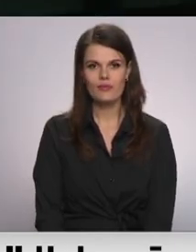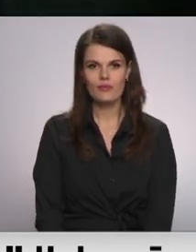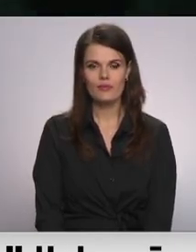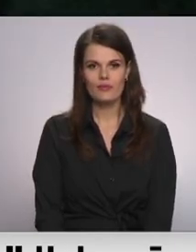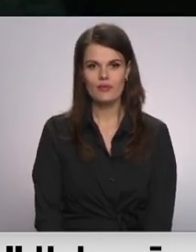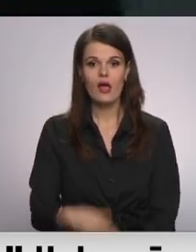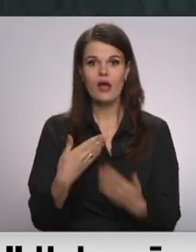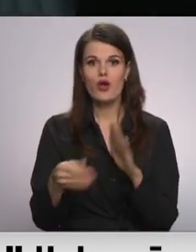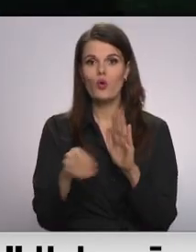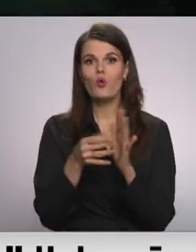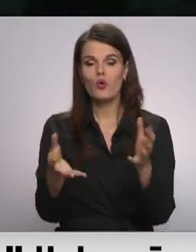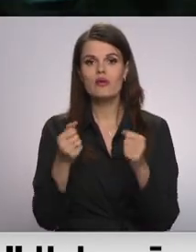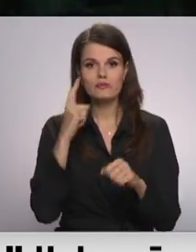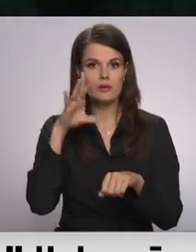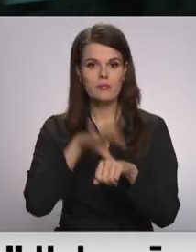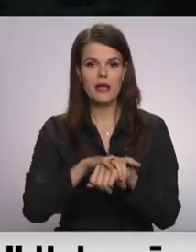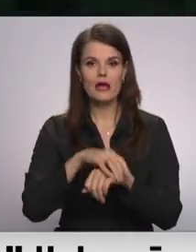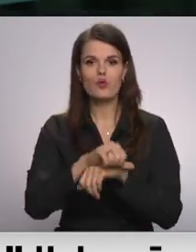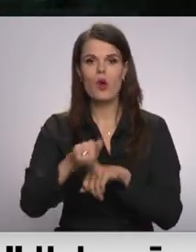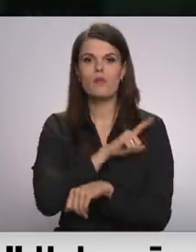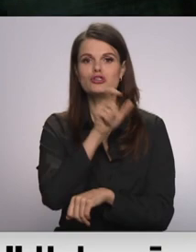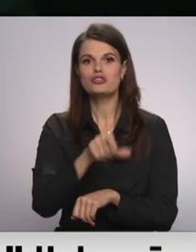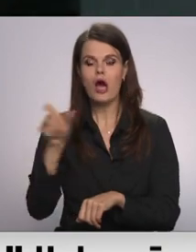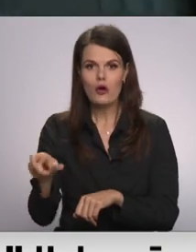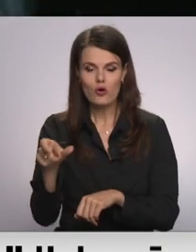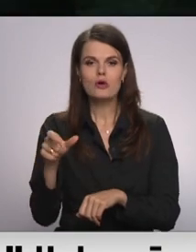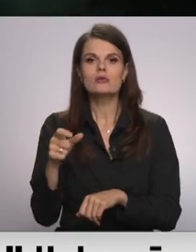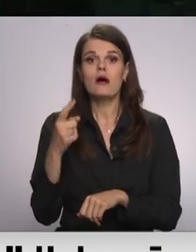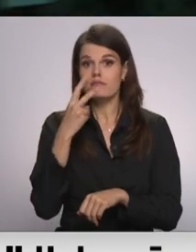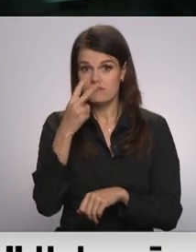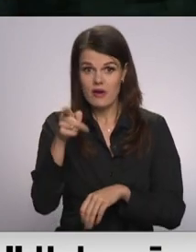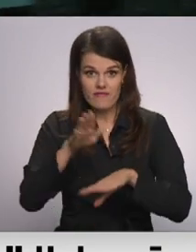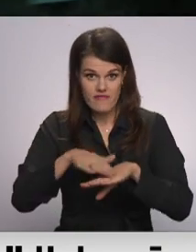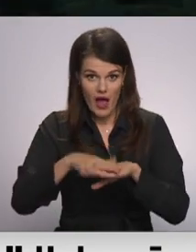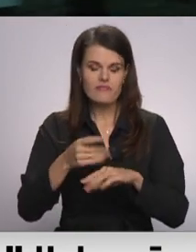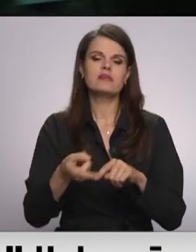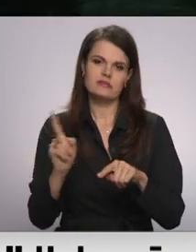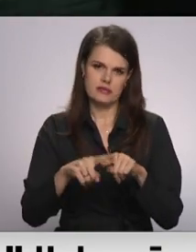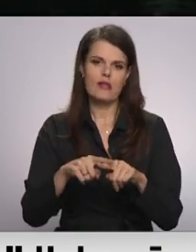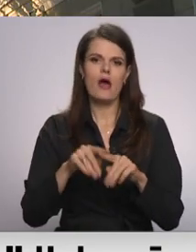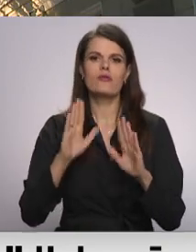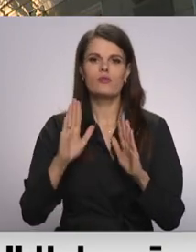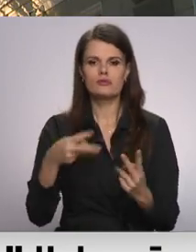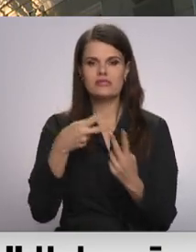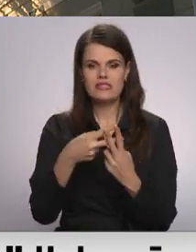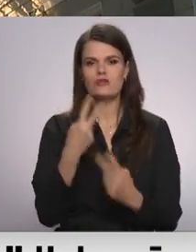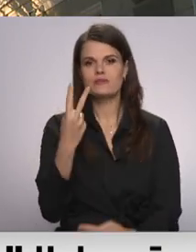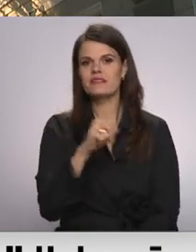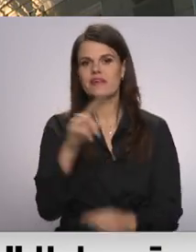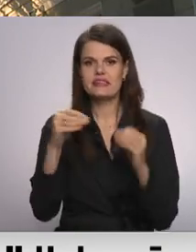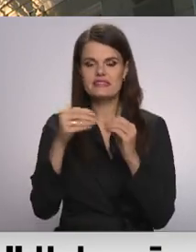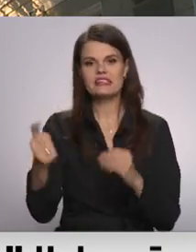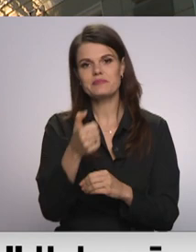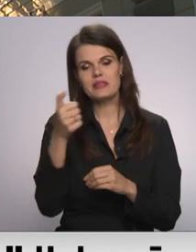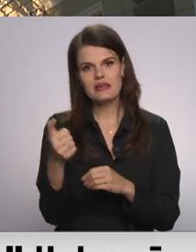Ja kukuļņemšanā pieķertos muitniekus atzīst par vainīgiem, viņiem draud brīvības atņemšanu no diviem līdz desmit gadiem ar